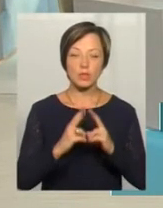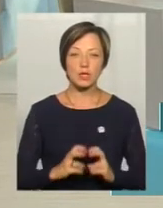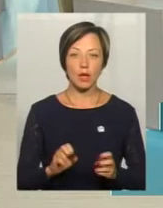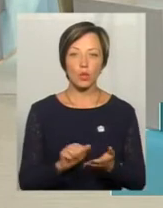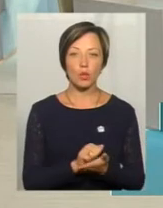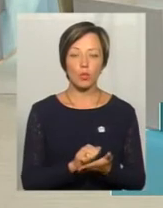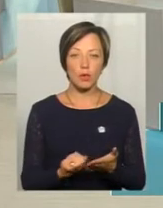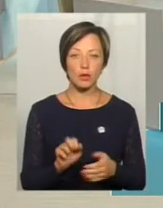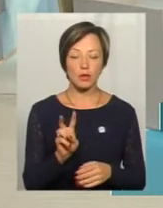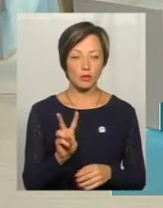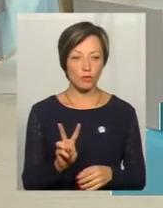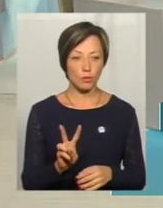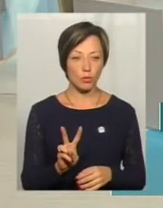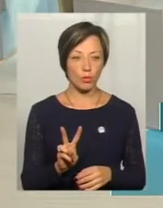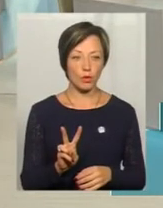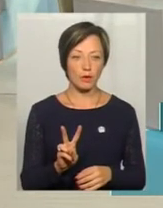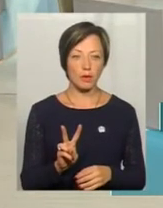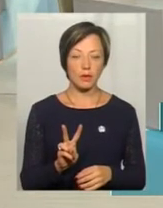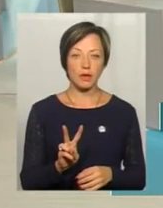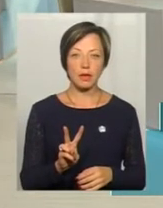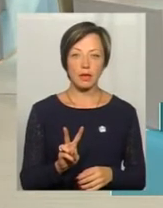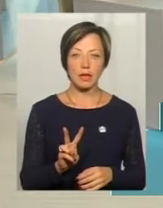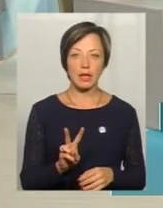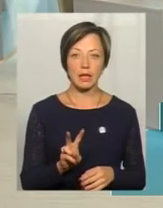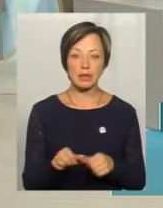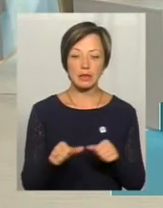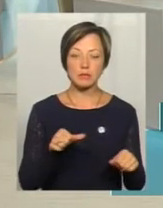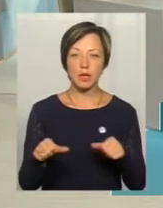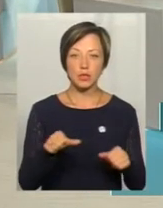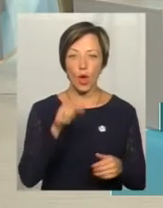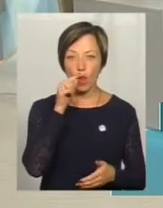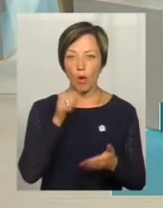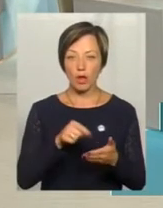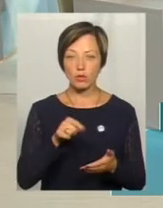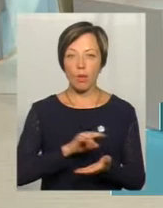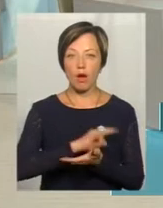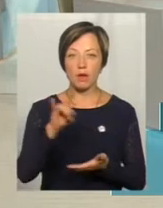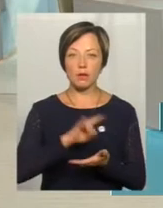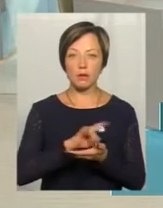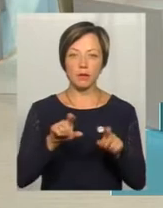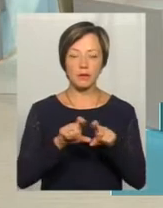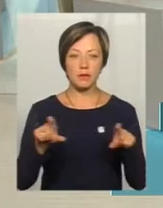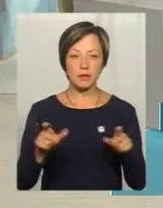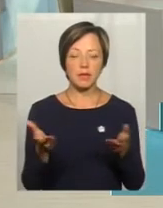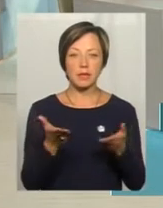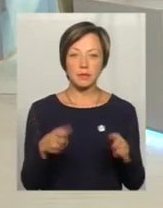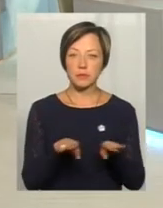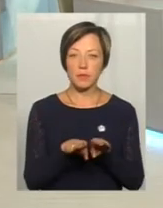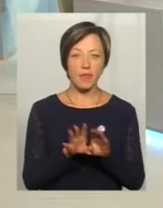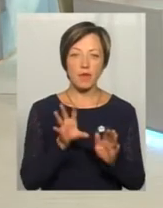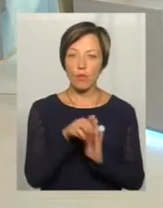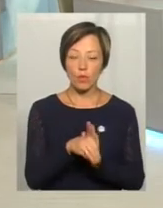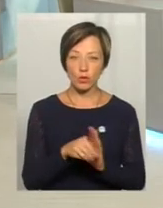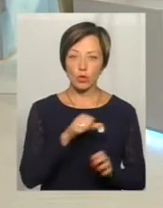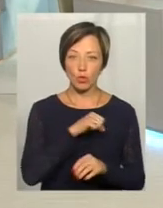двох диспетчерів Луганського аеропорта, які нібито і не входили до